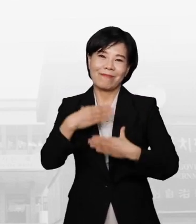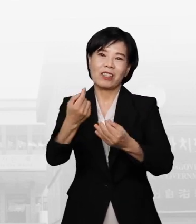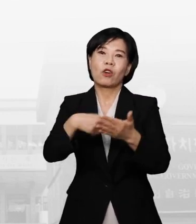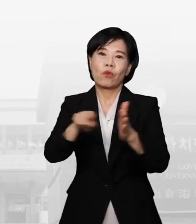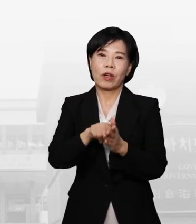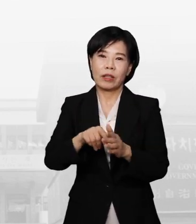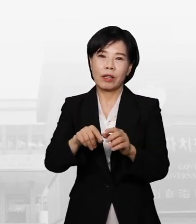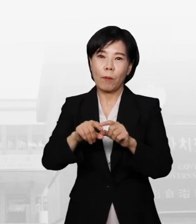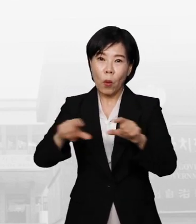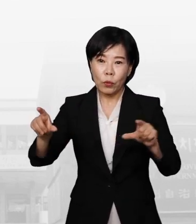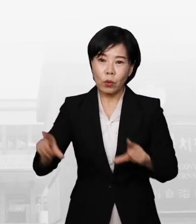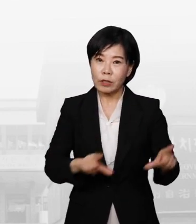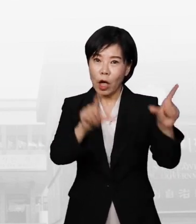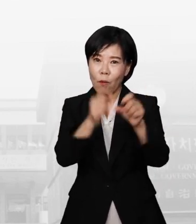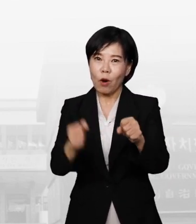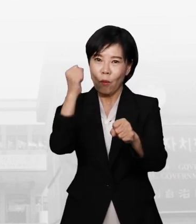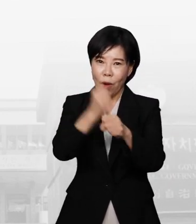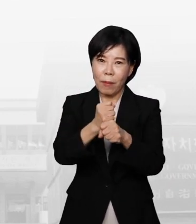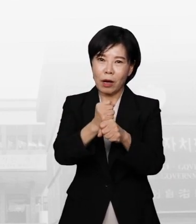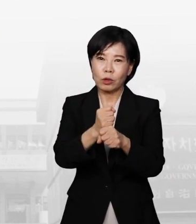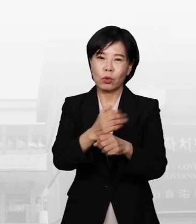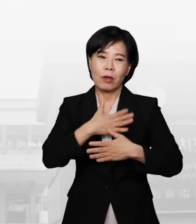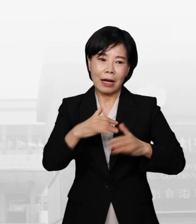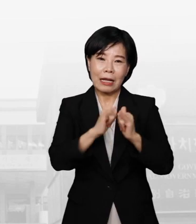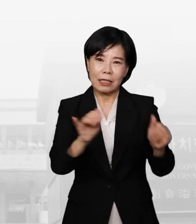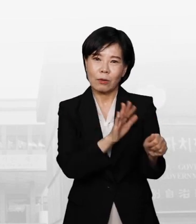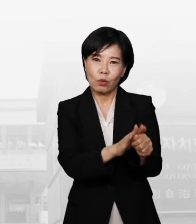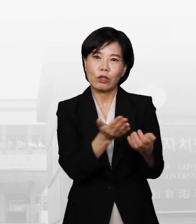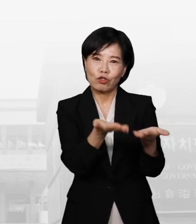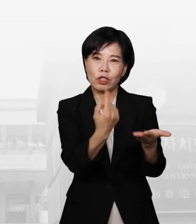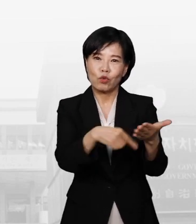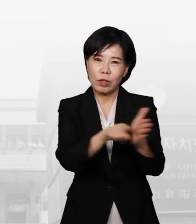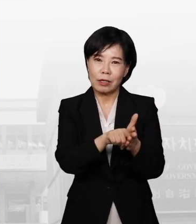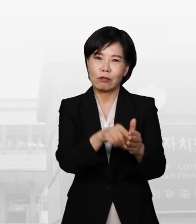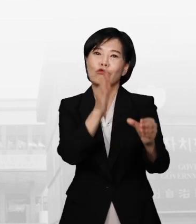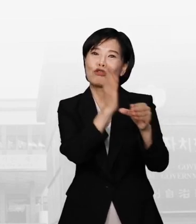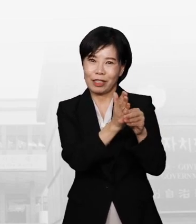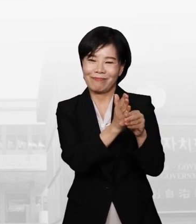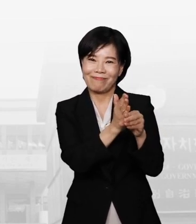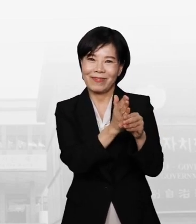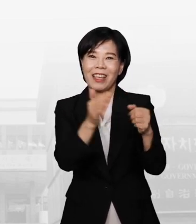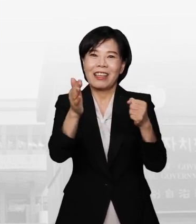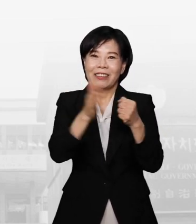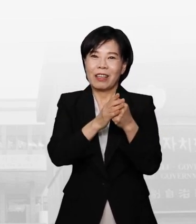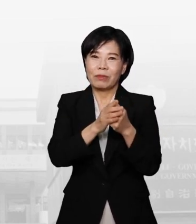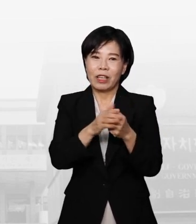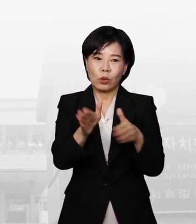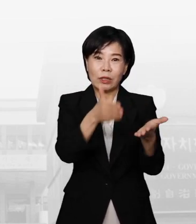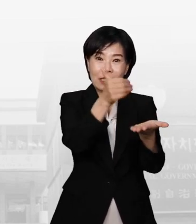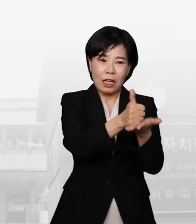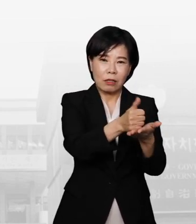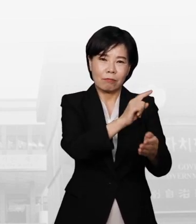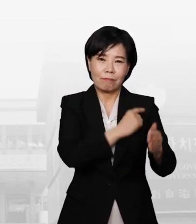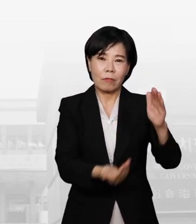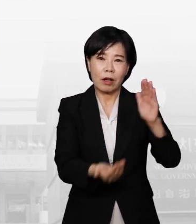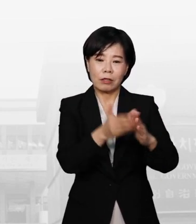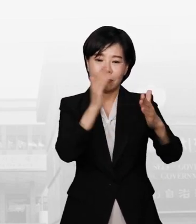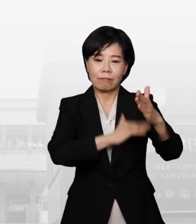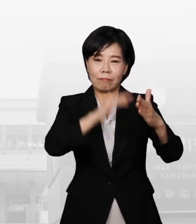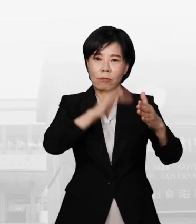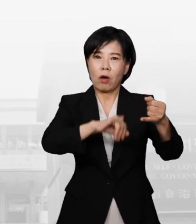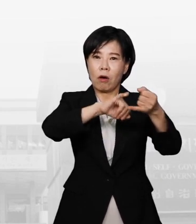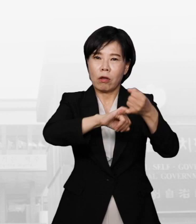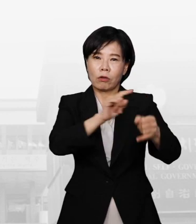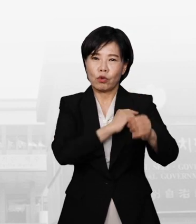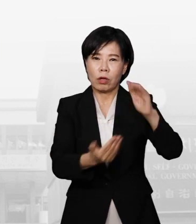안정화와 도민의 일상회복, 취약계층 생활 안정화 등에 초점이 맞춰졌는데요. 특히 오영훈 지사의 최우선